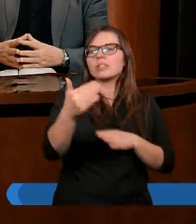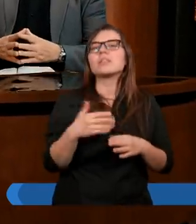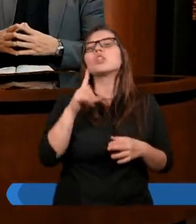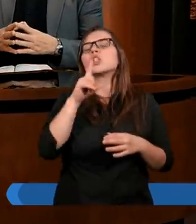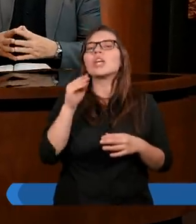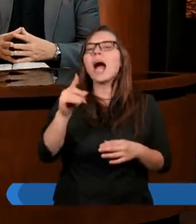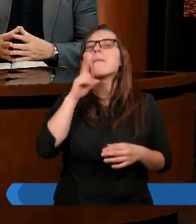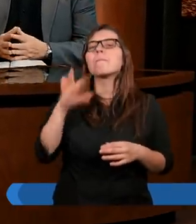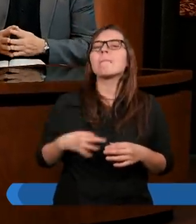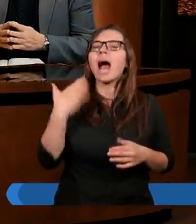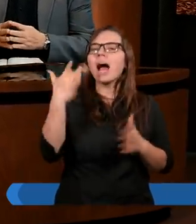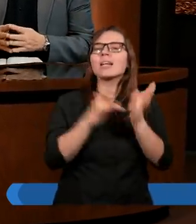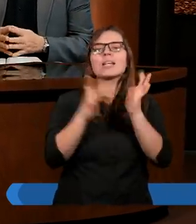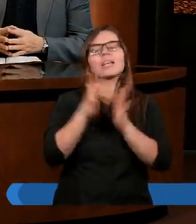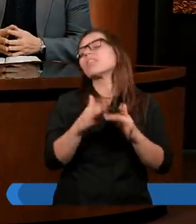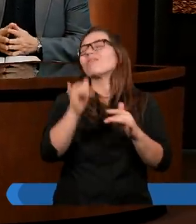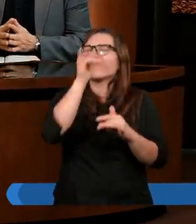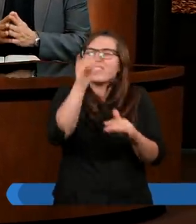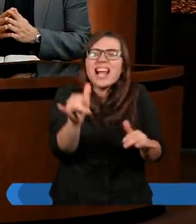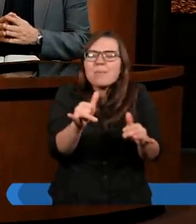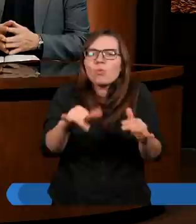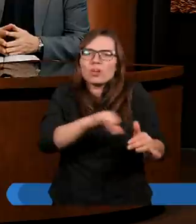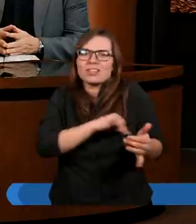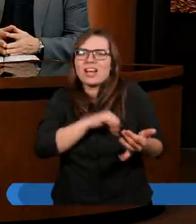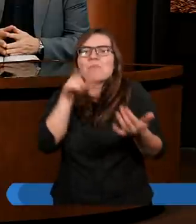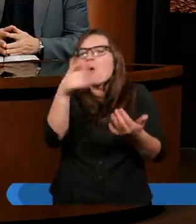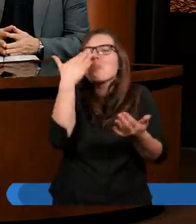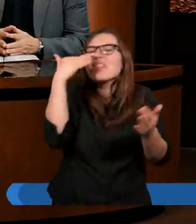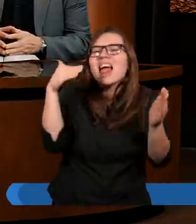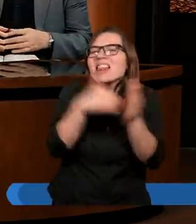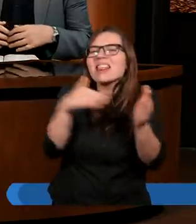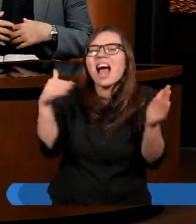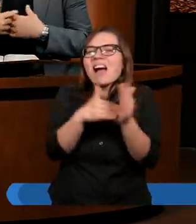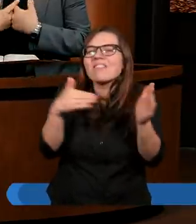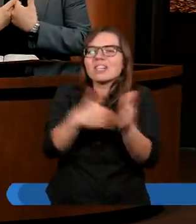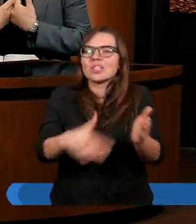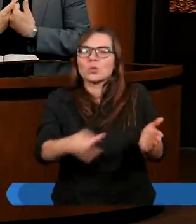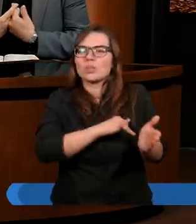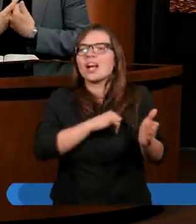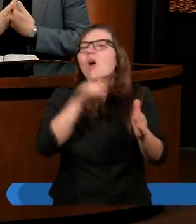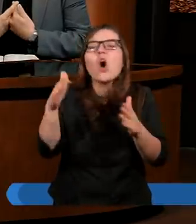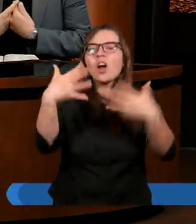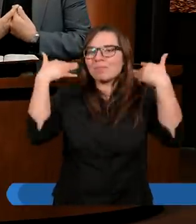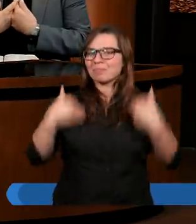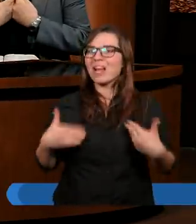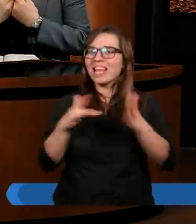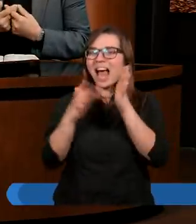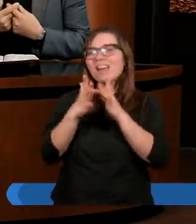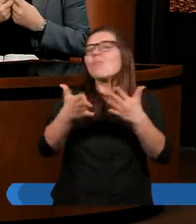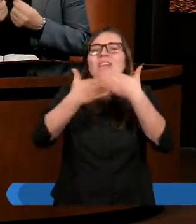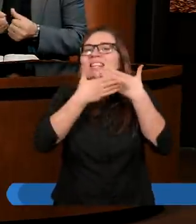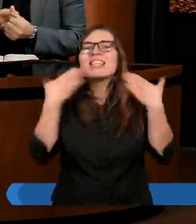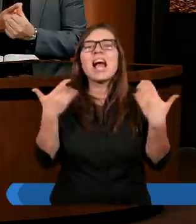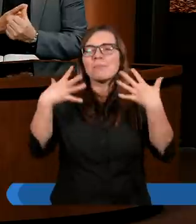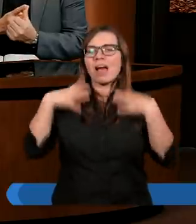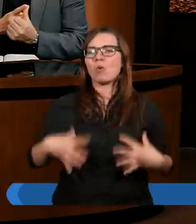Że Pan Jezus nie mógł zgrzeszyć, bo nienawidził grzechu. On w sobie nie miał nic takiego, co miałby przekroczyć.